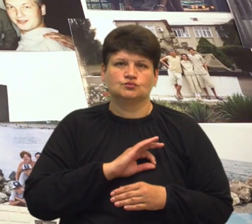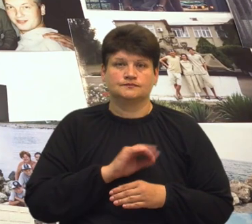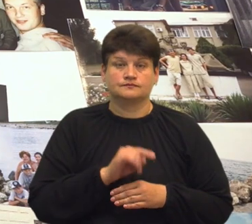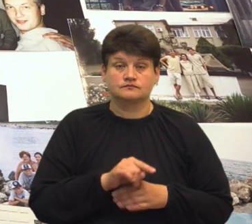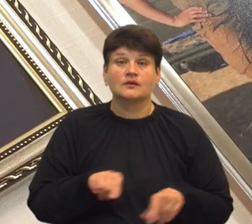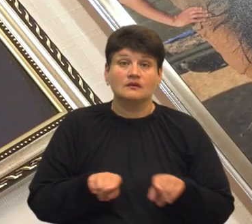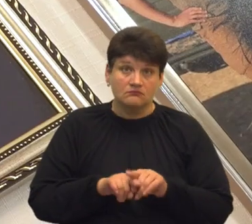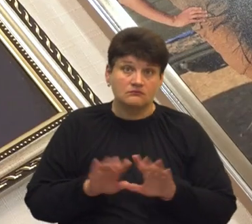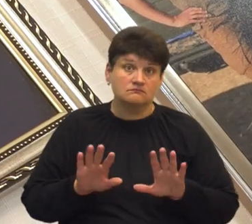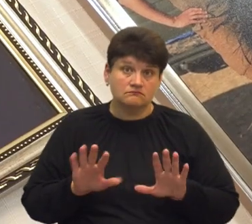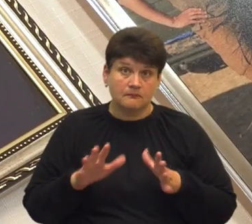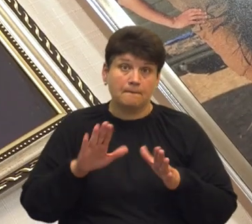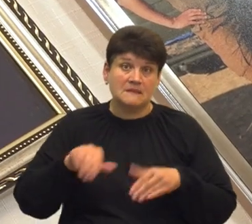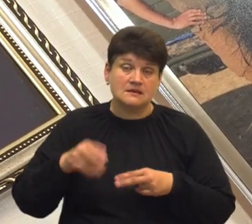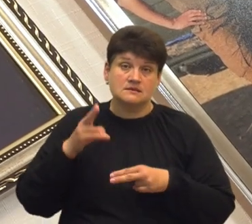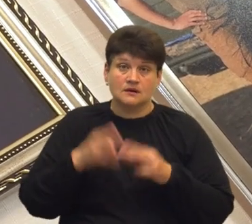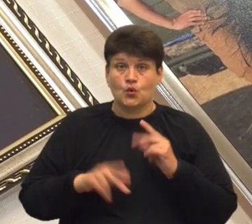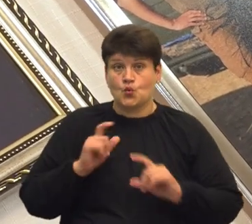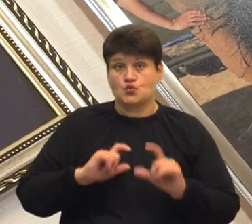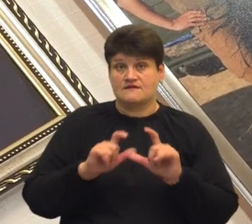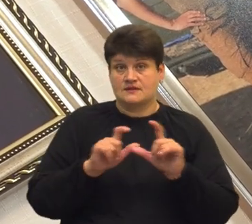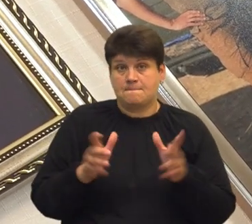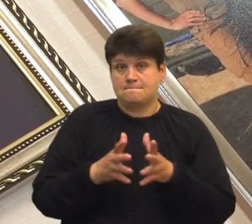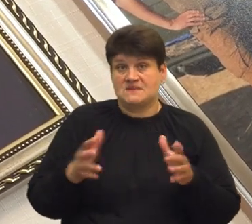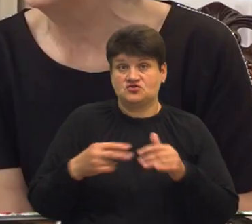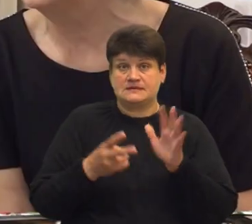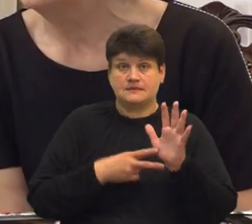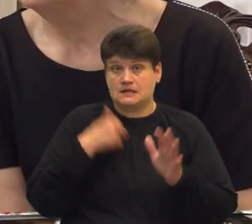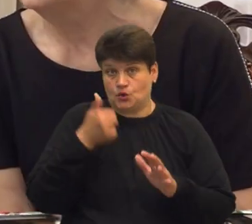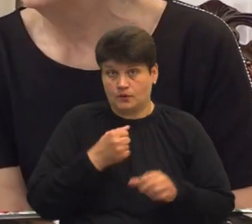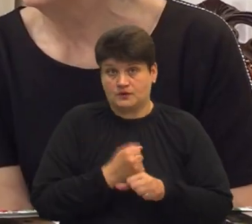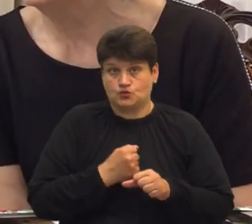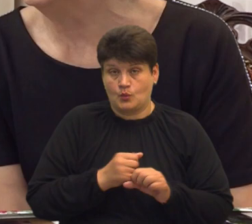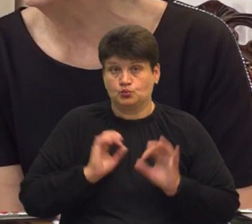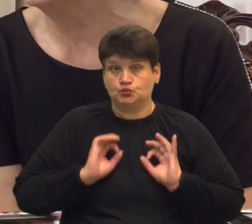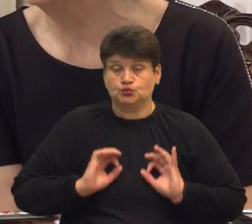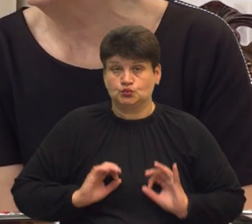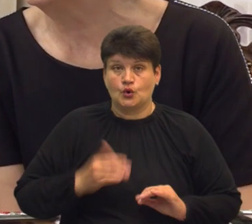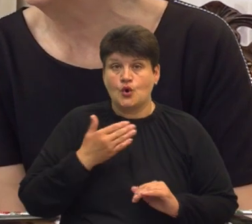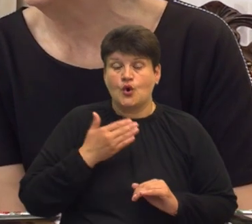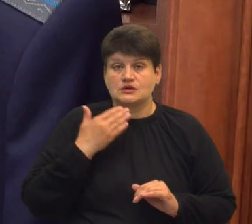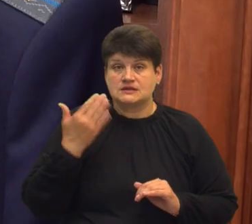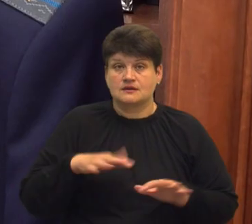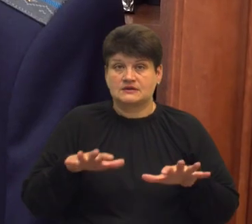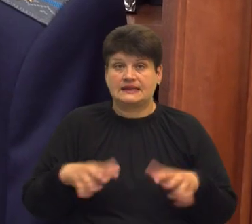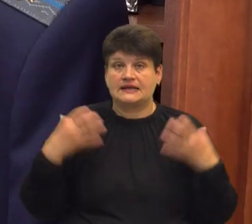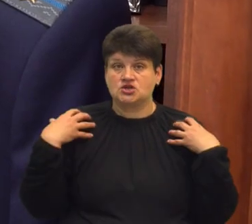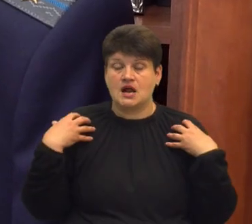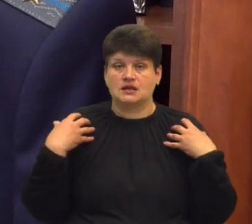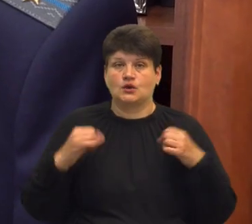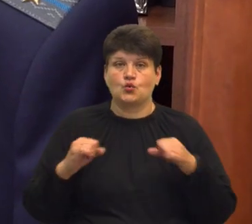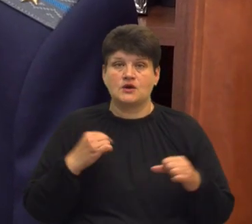Так і сталося. Після завершення університету більше 17 років працював у прокуратурі. Остання посада – начальник управління обласної